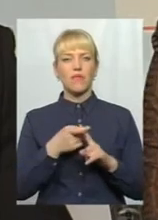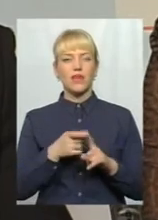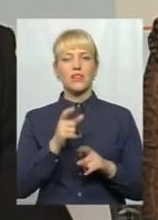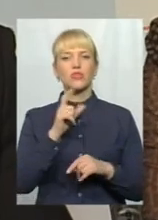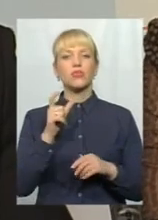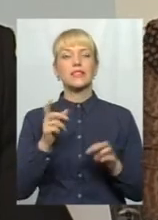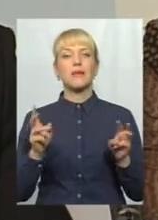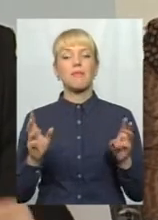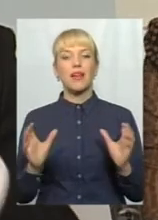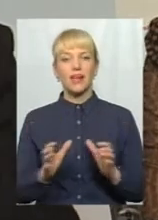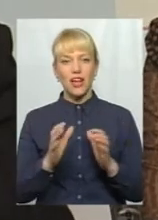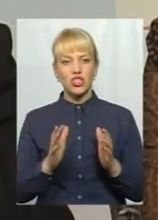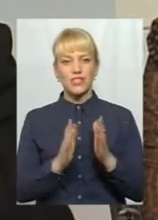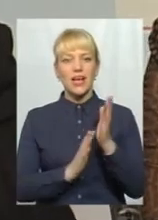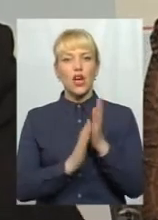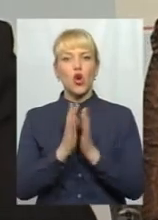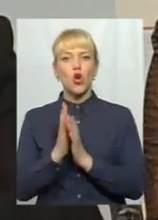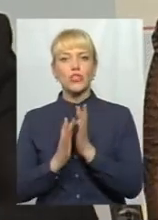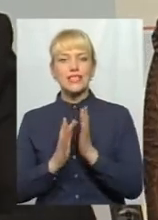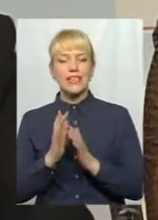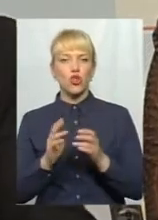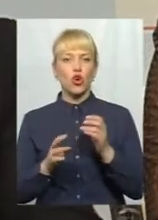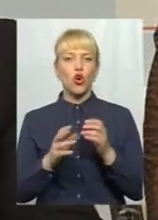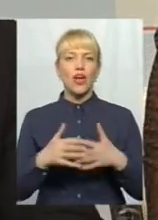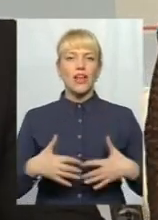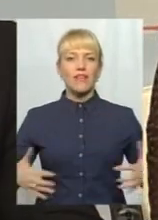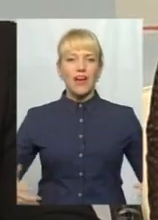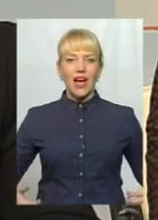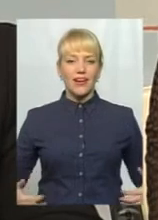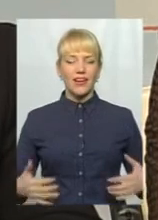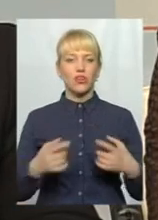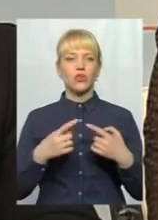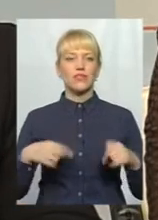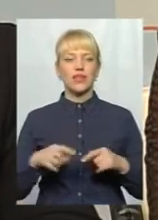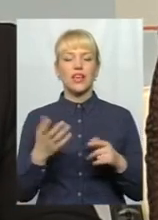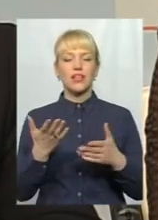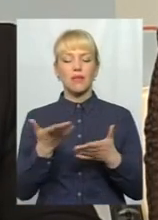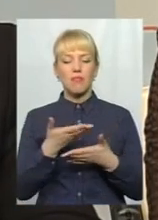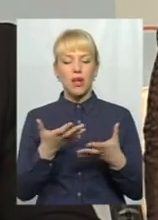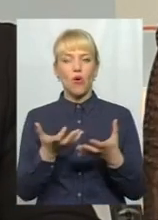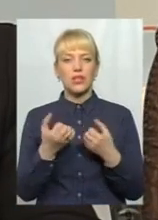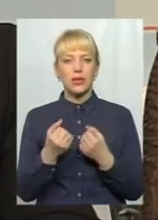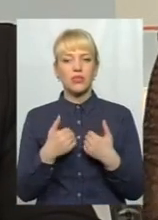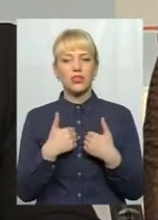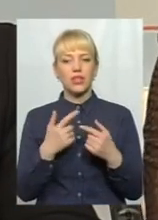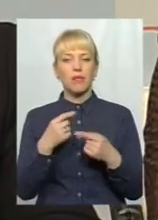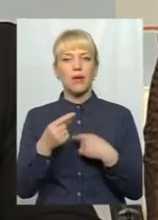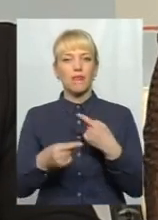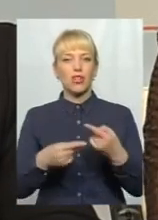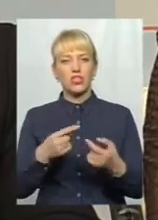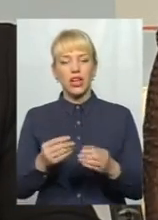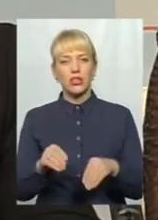того рослинного і тваринного світу, який ми отримали і хотіли би в спадок передати нашим нащадкам. Тому